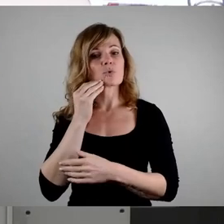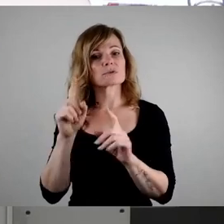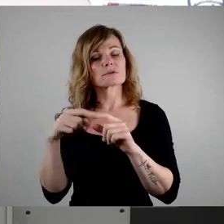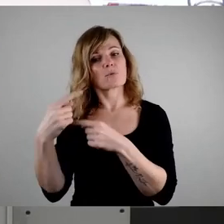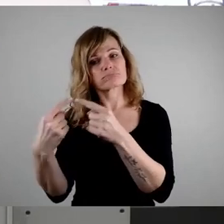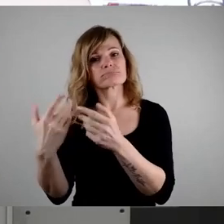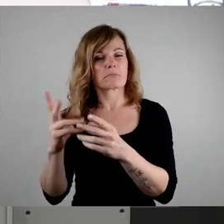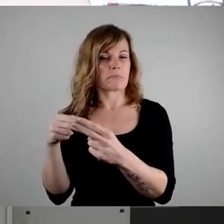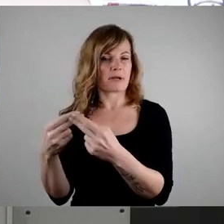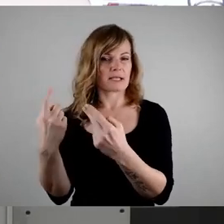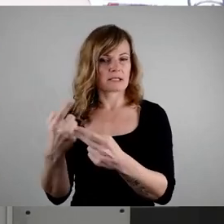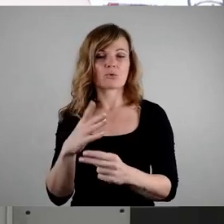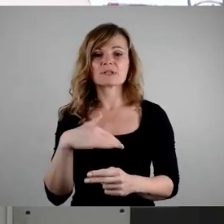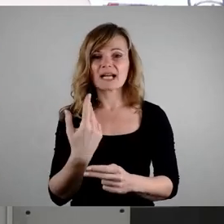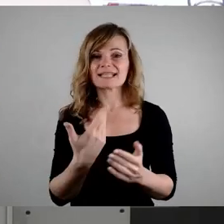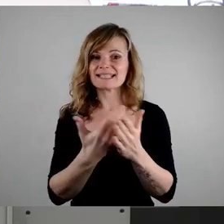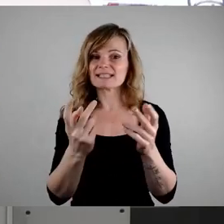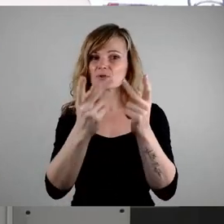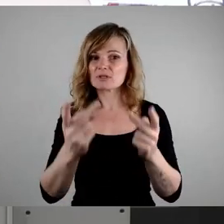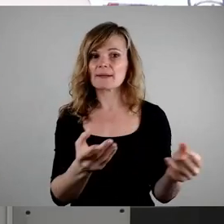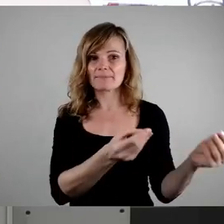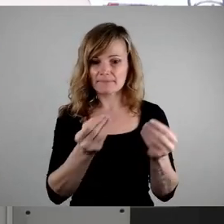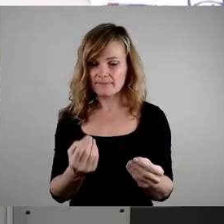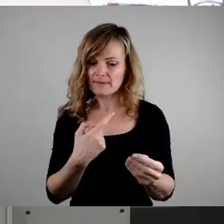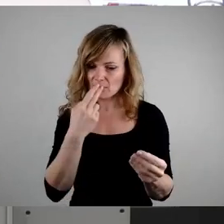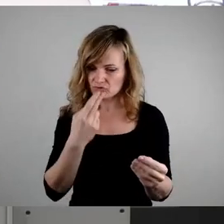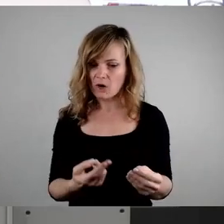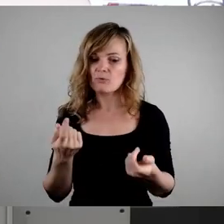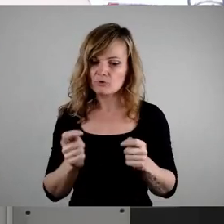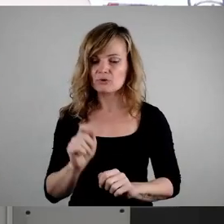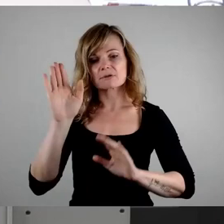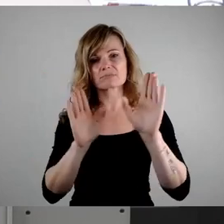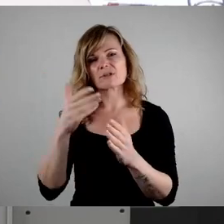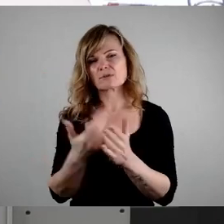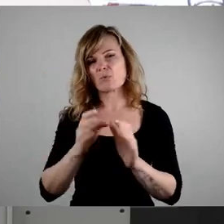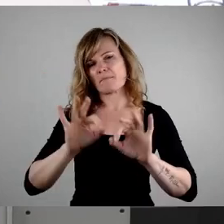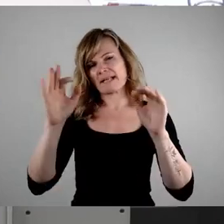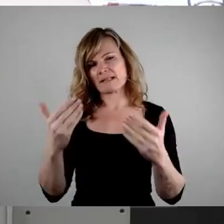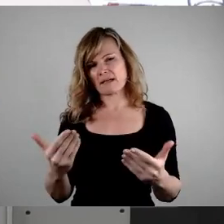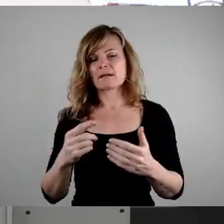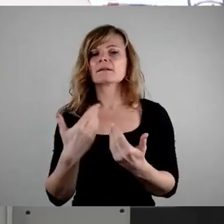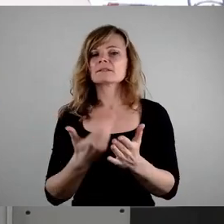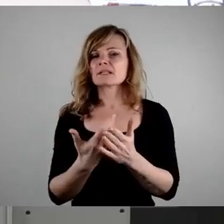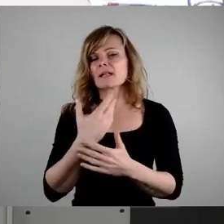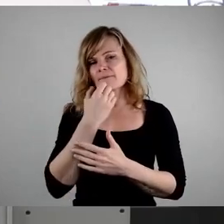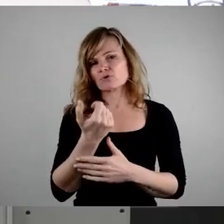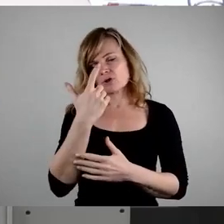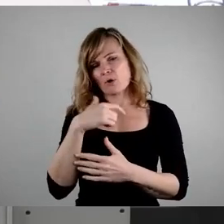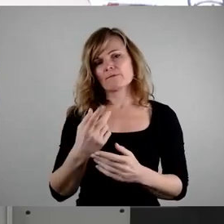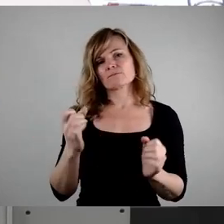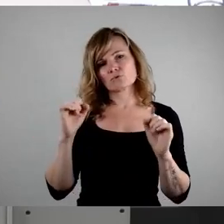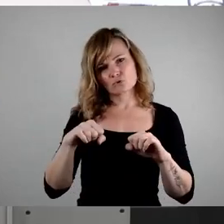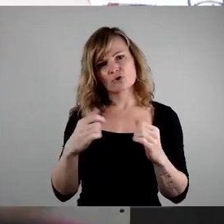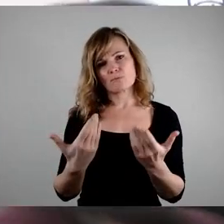hier auch nochmal zum Beschluss vorgelegt wird. Und dann machen wir da, glaube ich, wirklich einen richtigen Schuh draus. Deswegen bitte ich um Zustimmung zum Antrag der